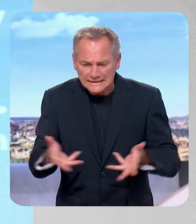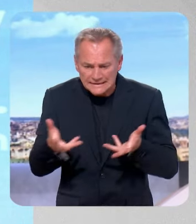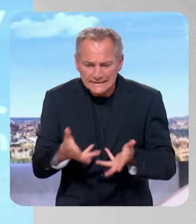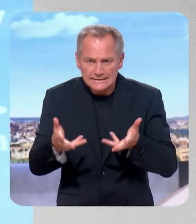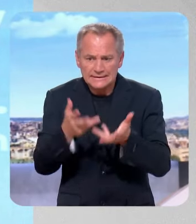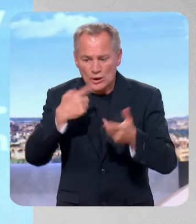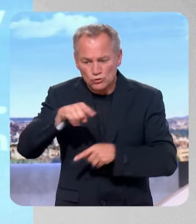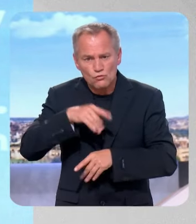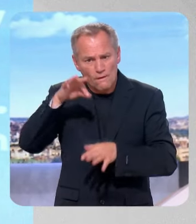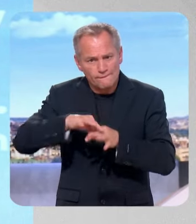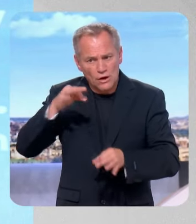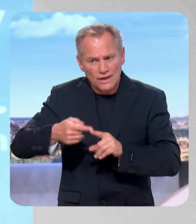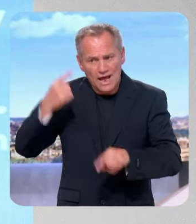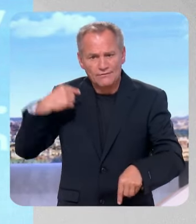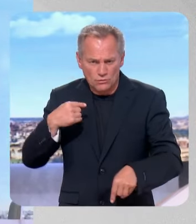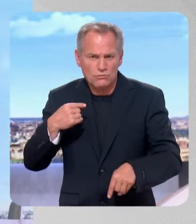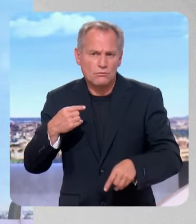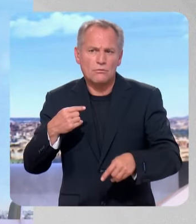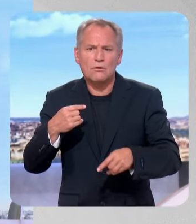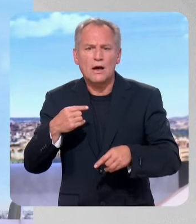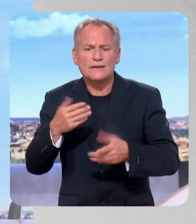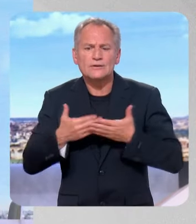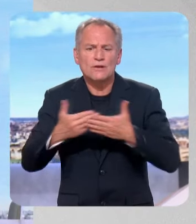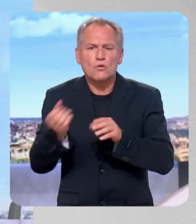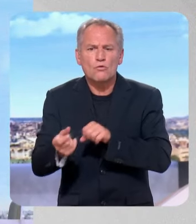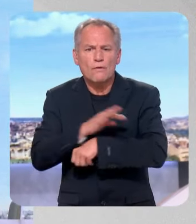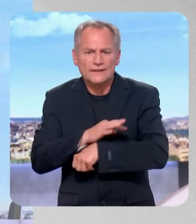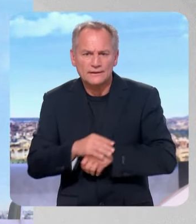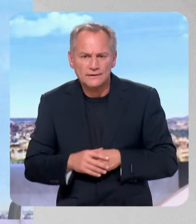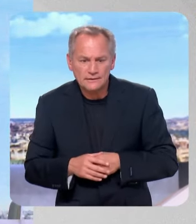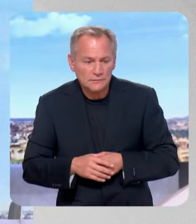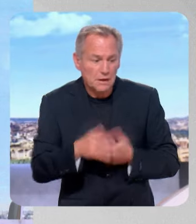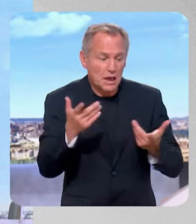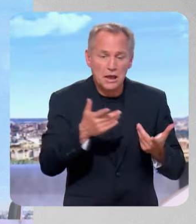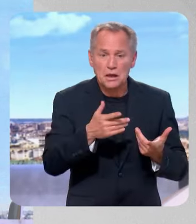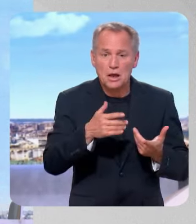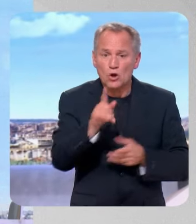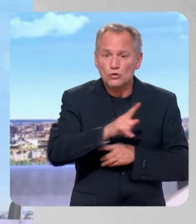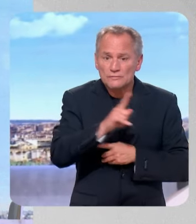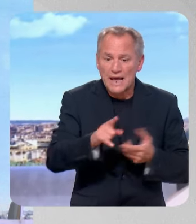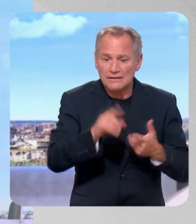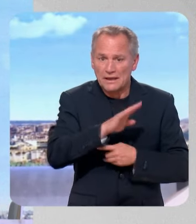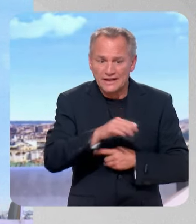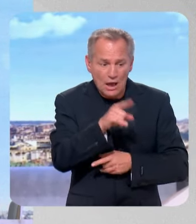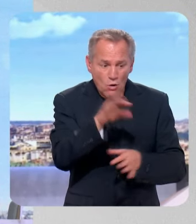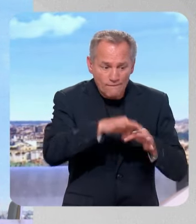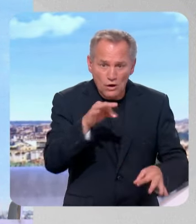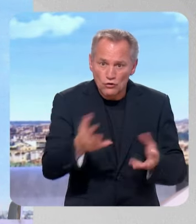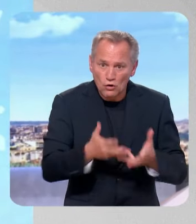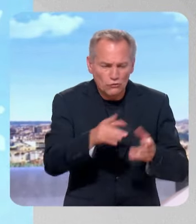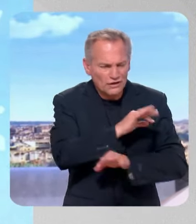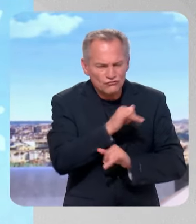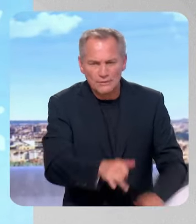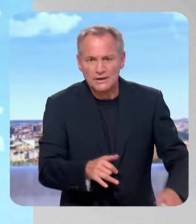nous avons votée après le Covid. Ni M. Glucksmann ni M. Bardella n voté la relance. La protection de notre outil